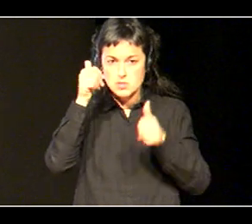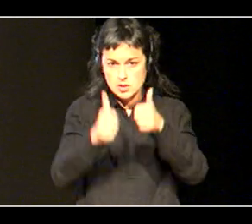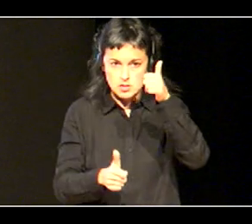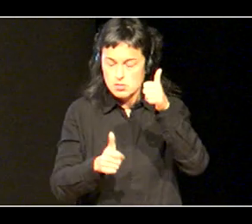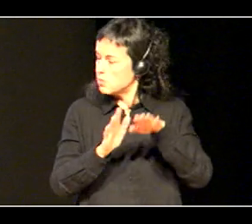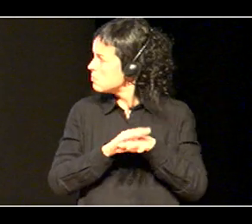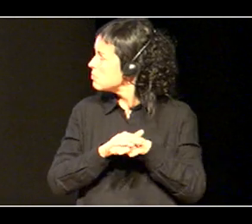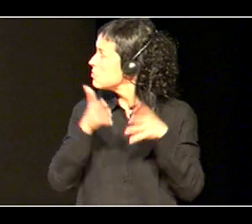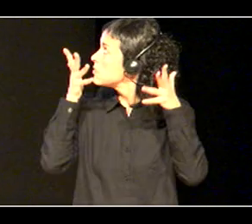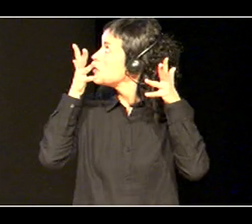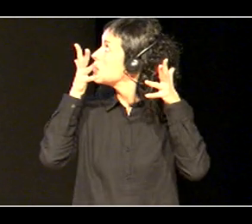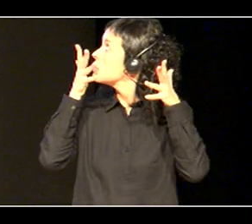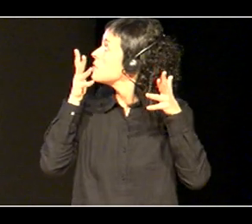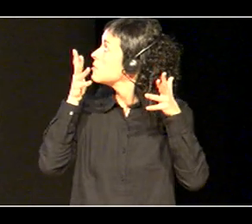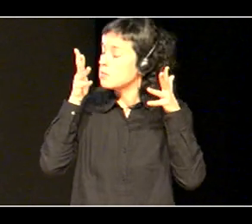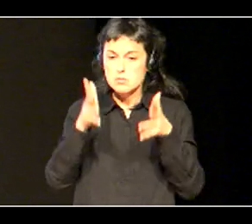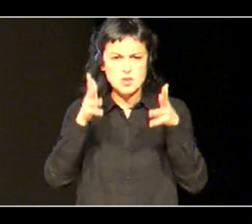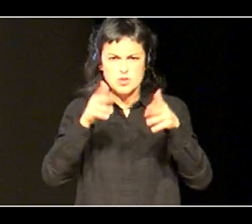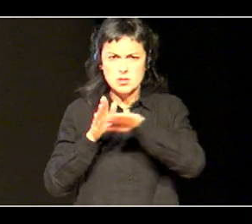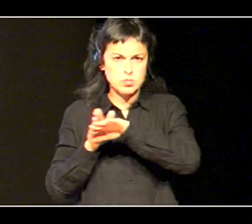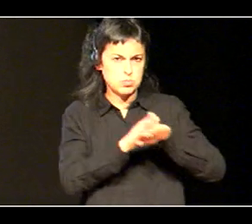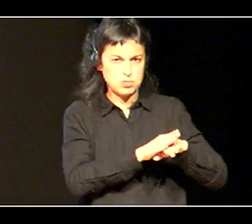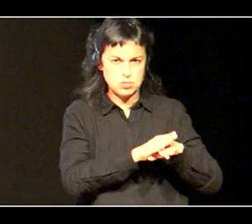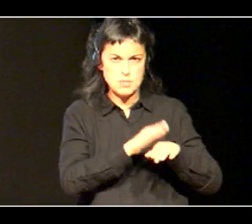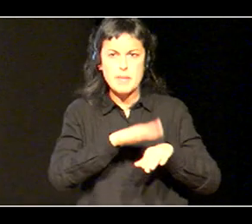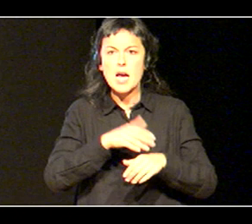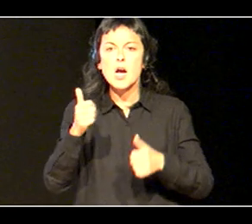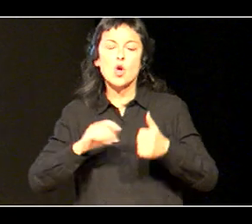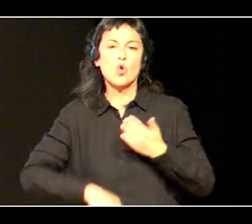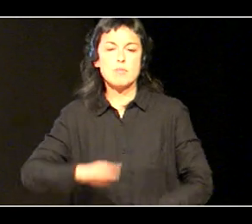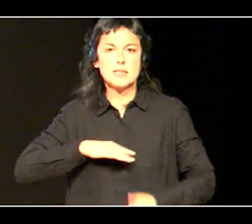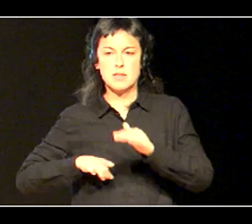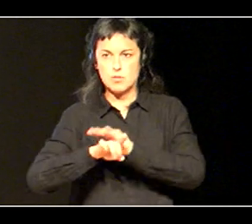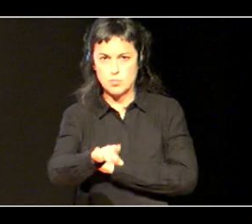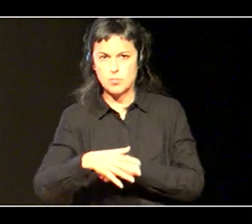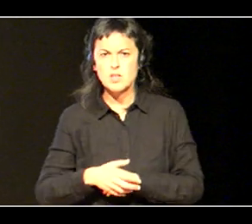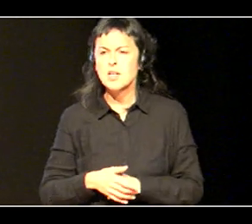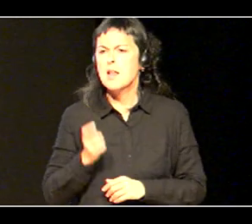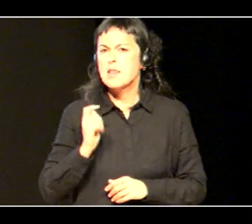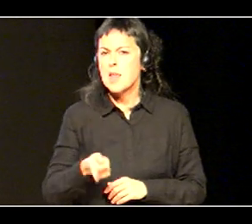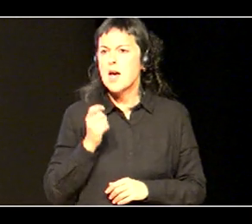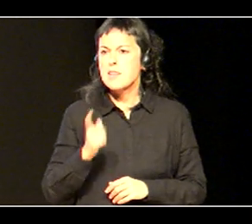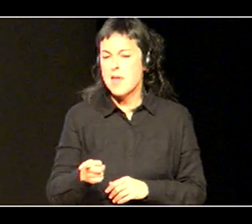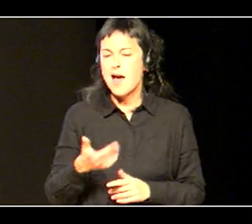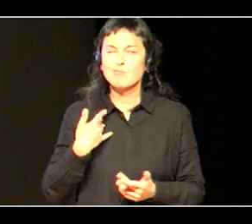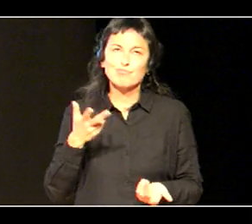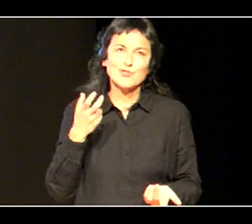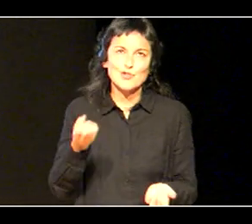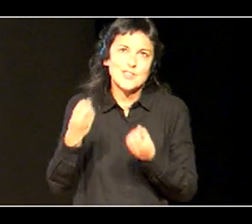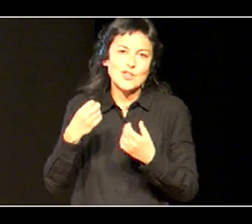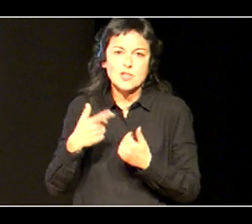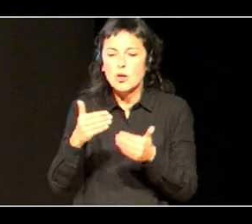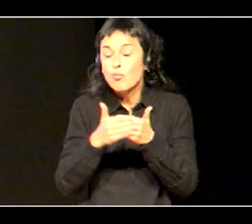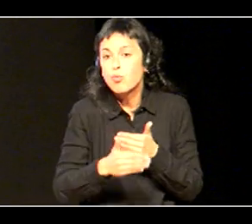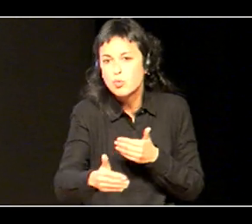garatzeko, eta horretan, zinistu behar dugu, zinistu behar dugu, eta mila bider entzun dugu, etorkizuna gatzadala, zaiadala, ez